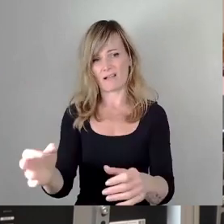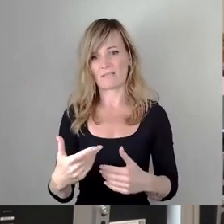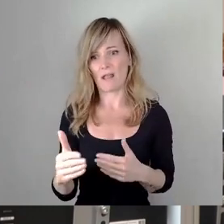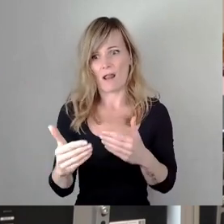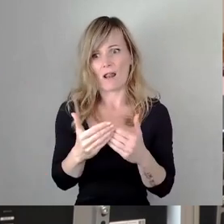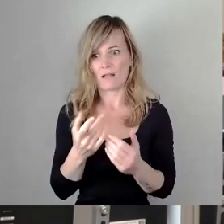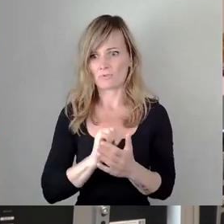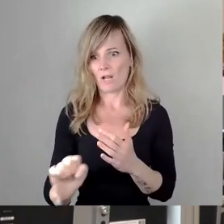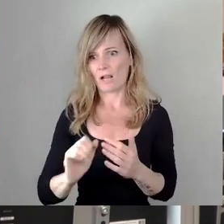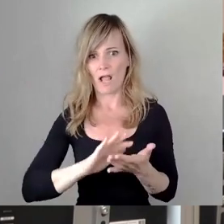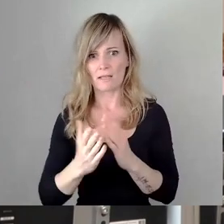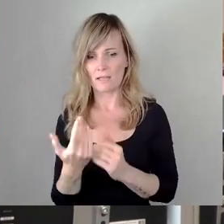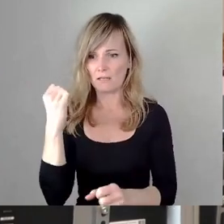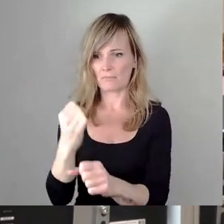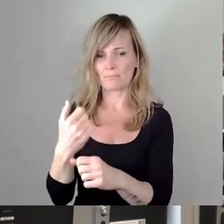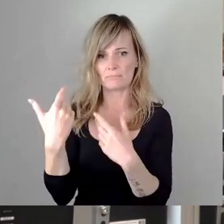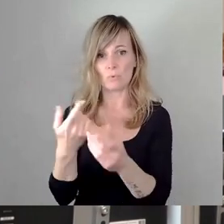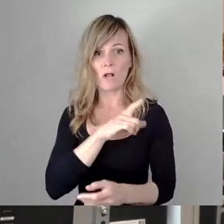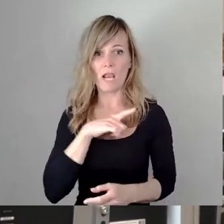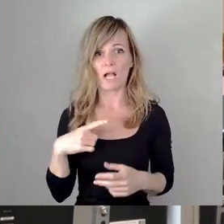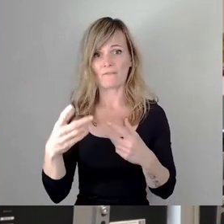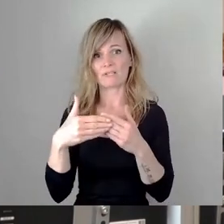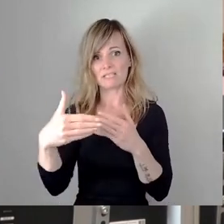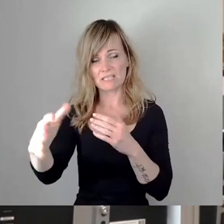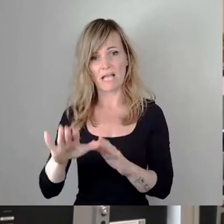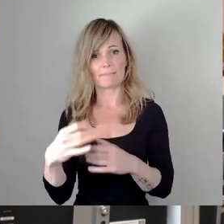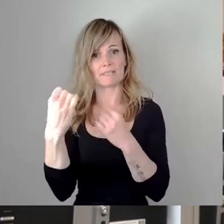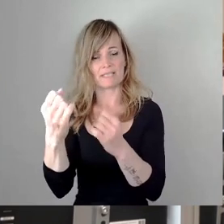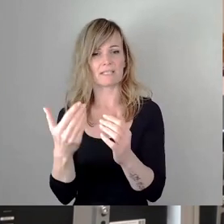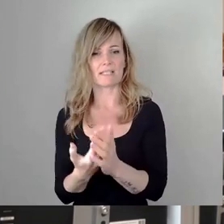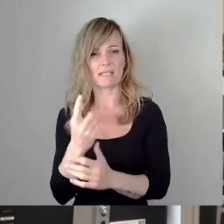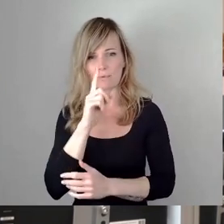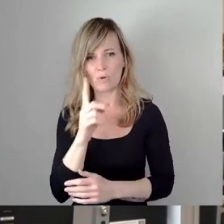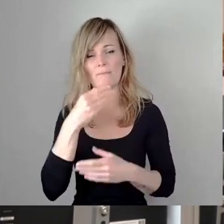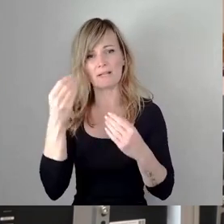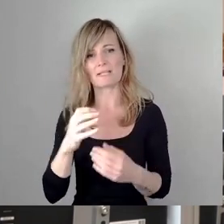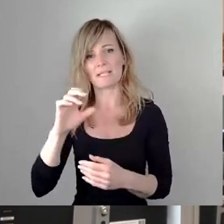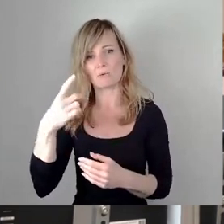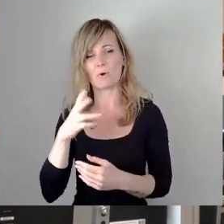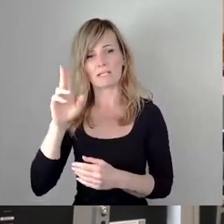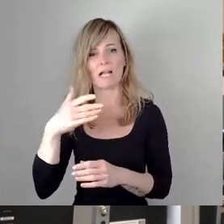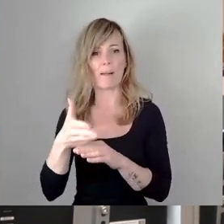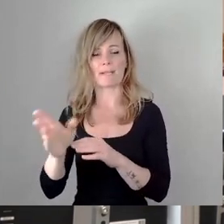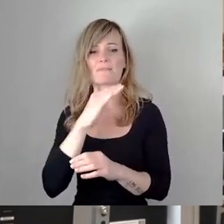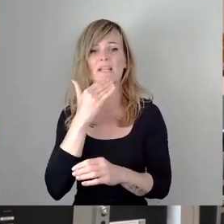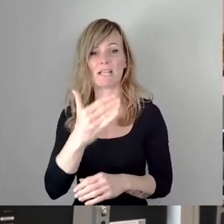sondern dass wir die langfristig absichern. Und deswegen kann ich nur empfehlen, den CDU-Antrag abzulehnen. Vielen Dank.